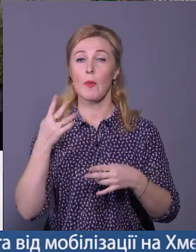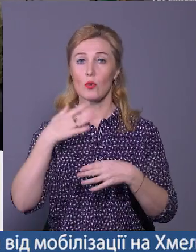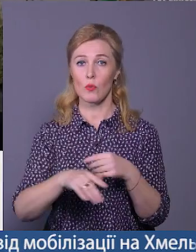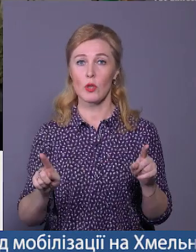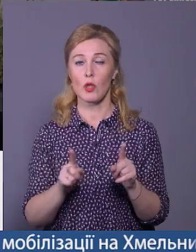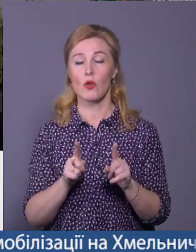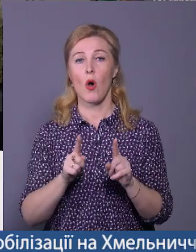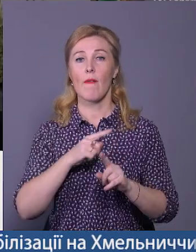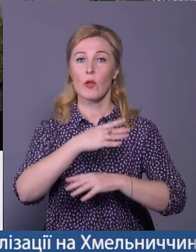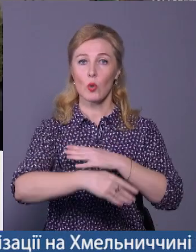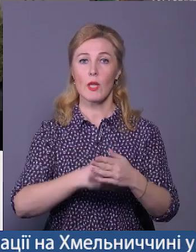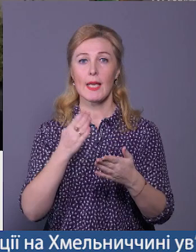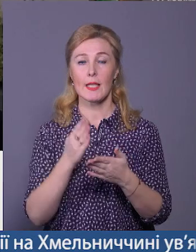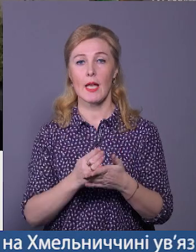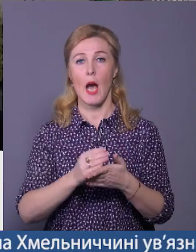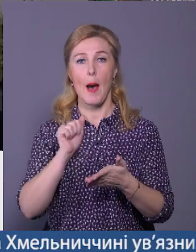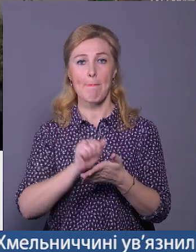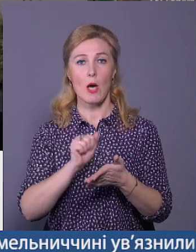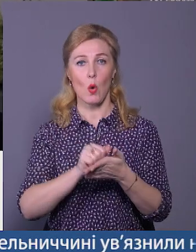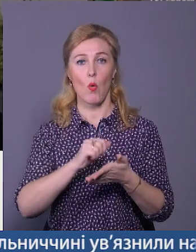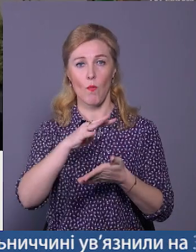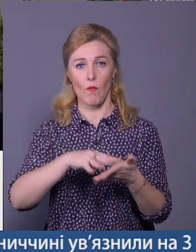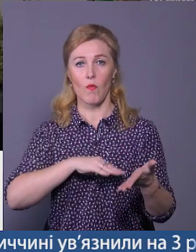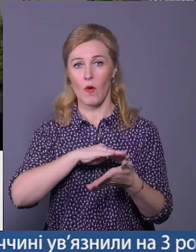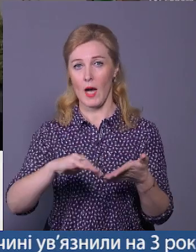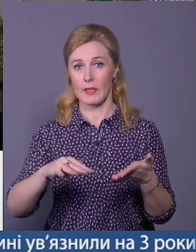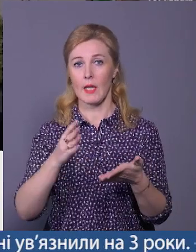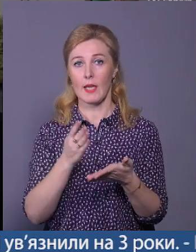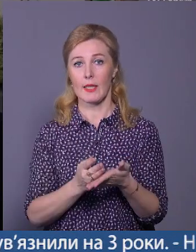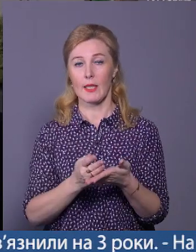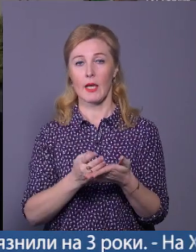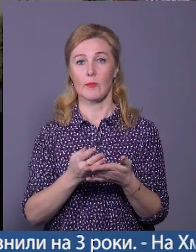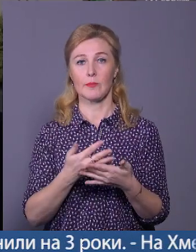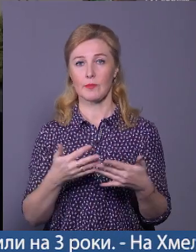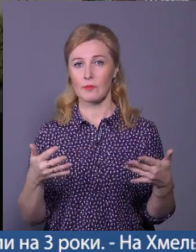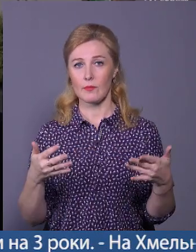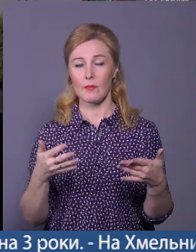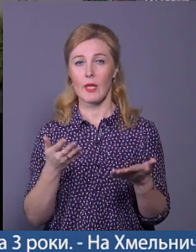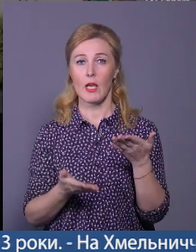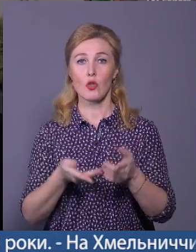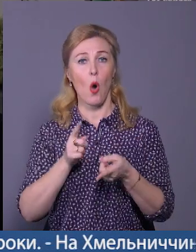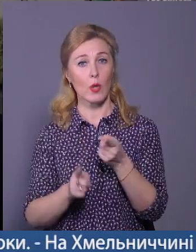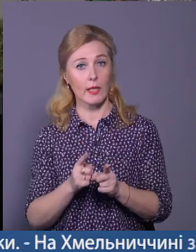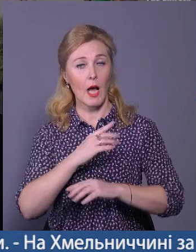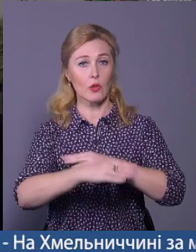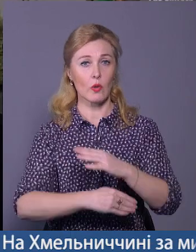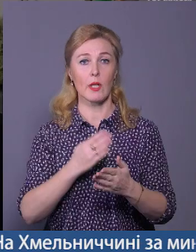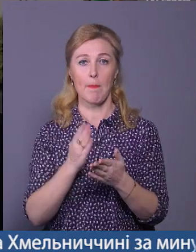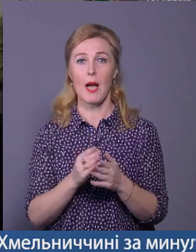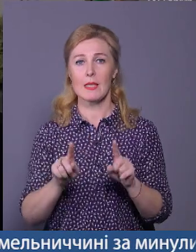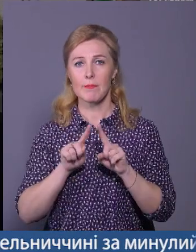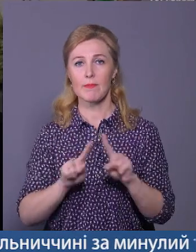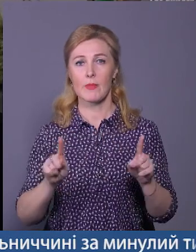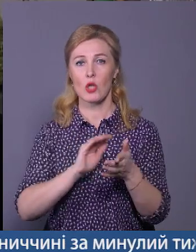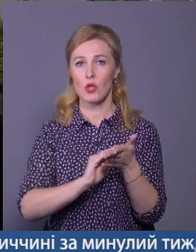в турнікетів є маркування з різних частин, він є на воротку. Якщо оригінальний турнікет має свій специфічний